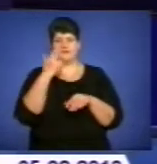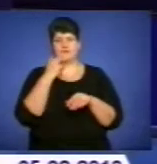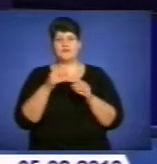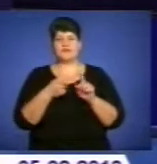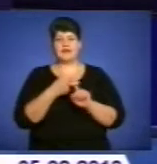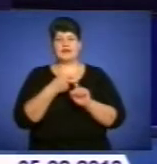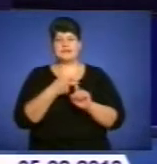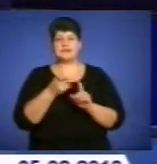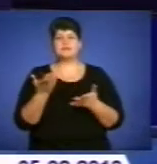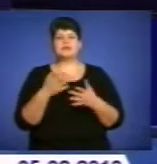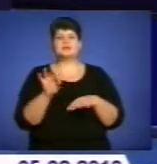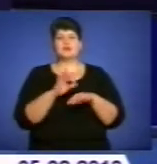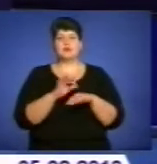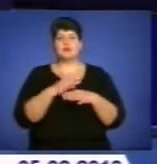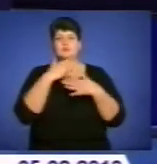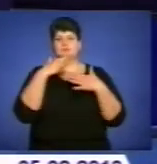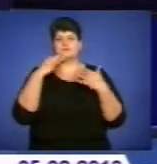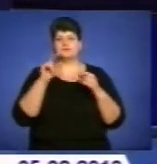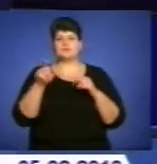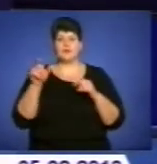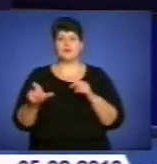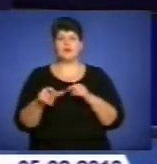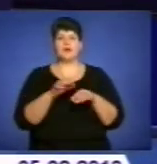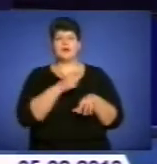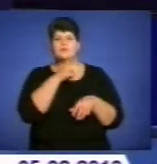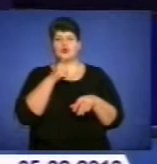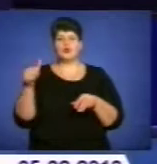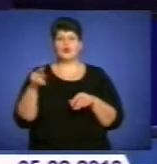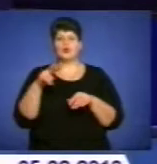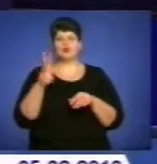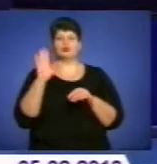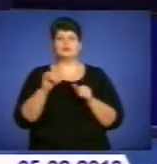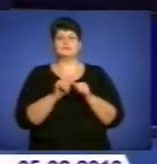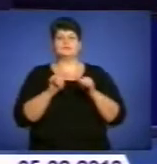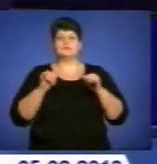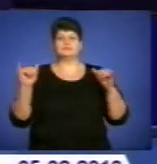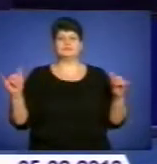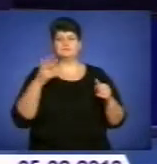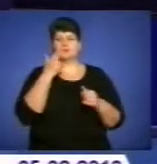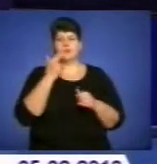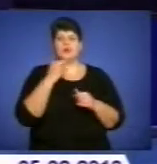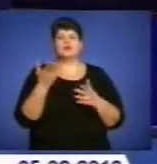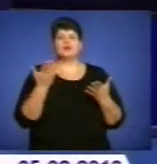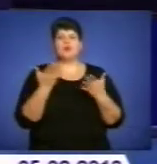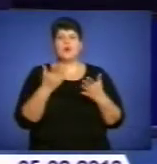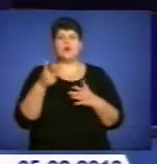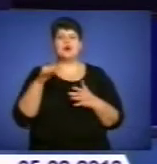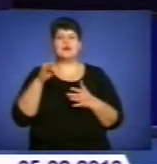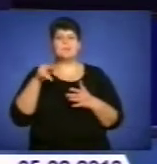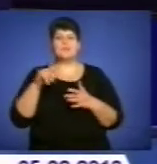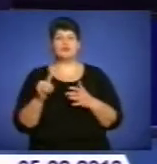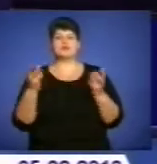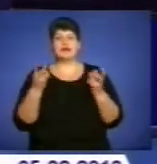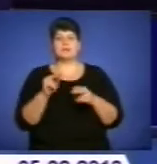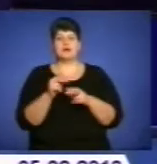тисяч людей. Протягом лютого лікарі прогнозують ріст захворюваності на ці недуги. До якого штаму грипу слід готуватися і як